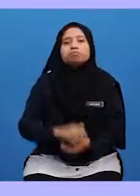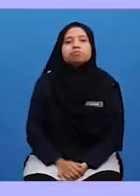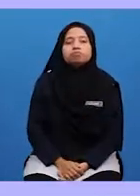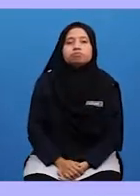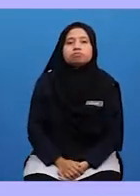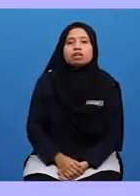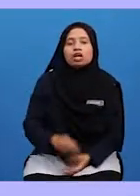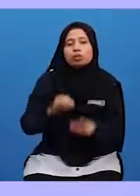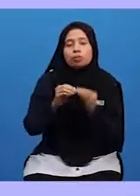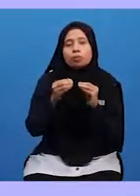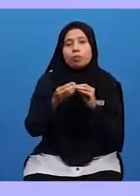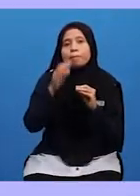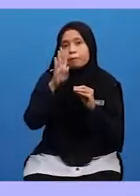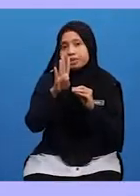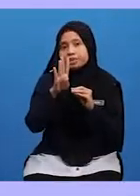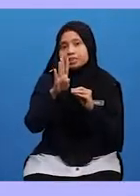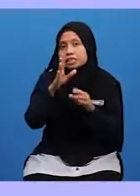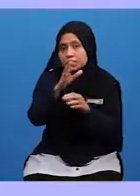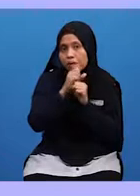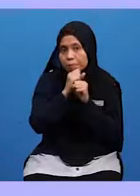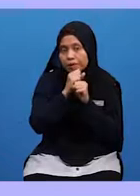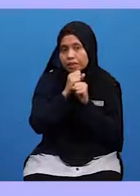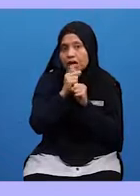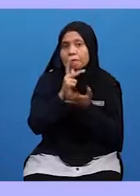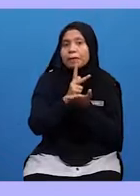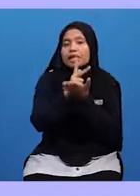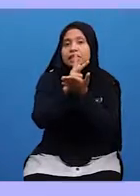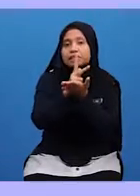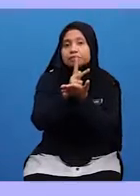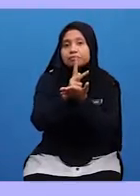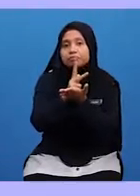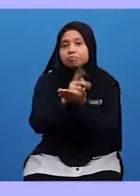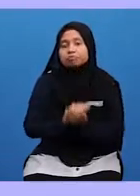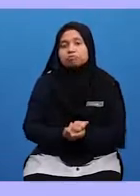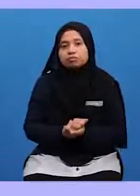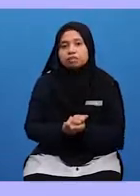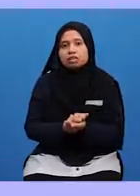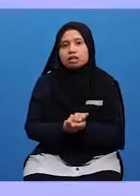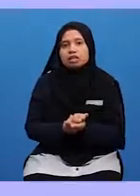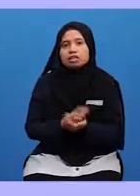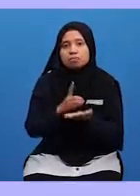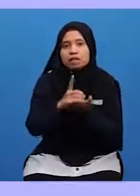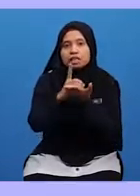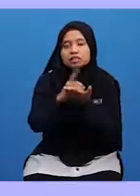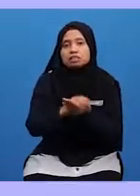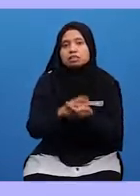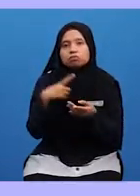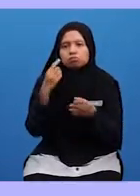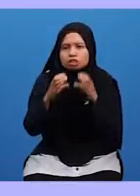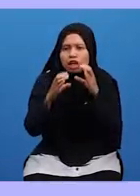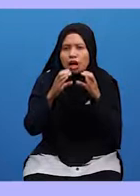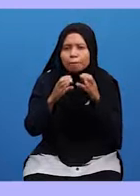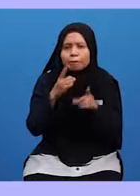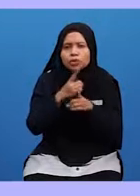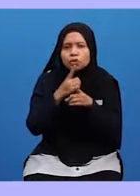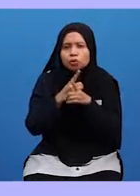'ala Yang Keempat Mendapat Pahala Ya Murid-murid Jika Kita Bercakap